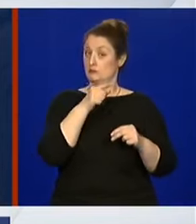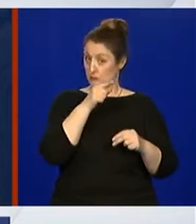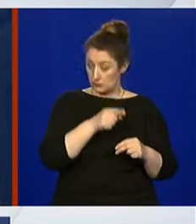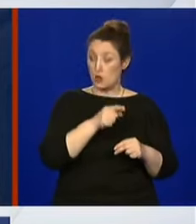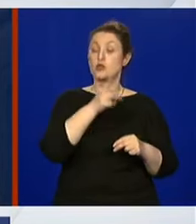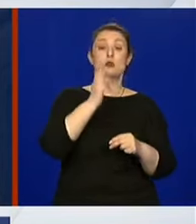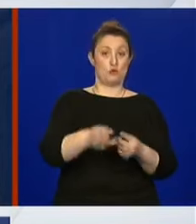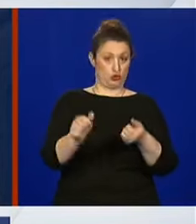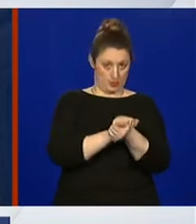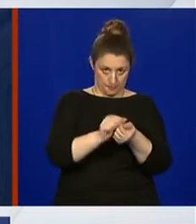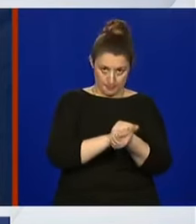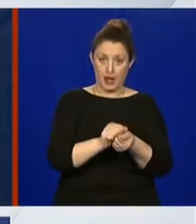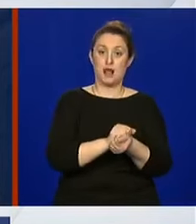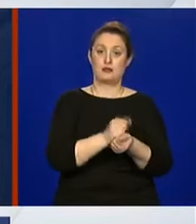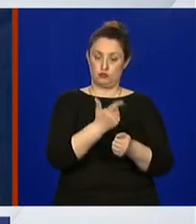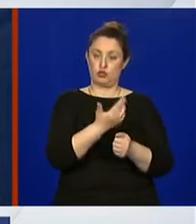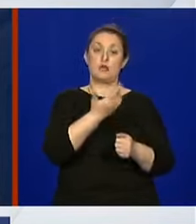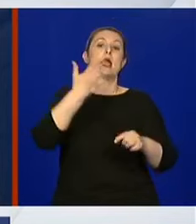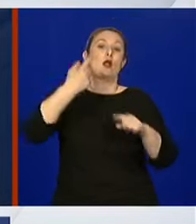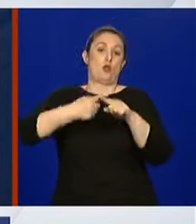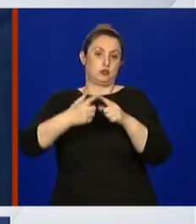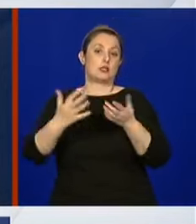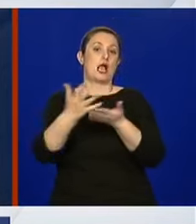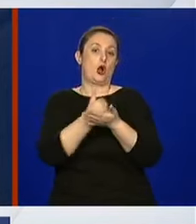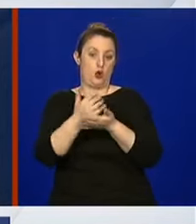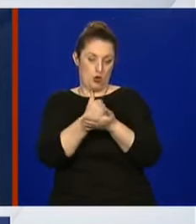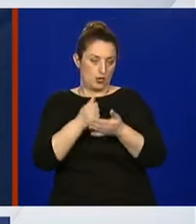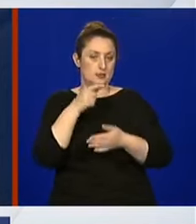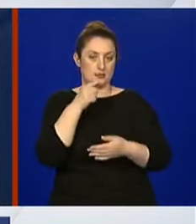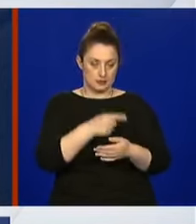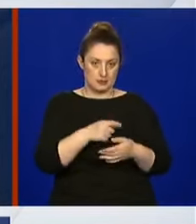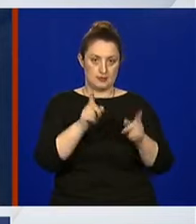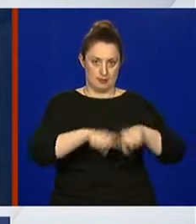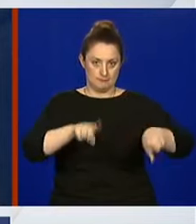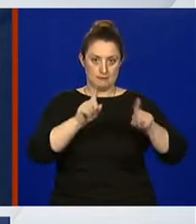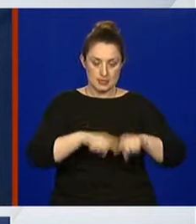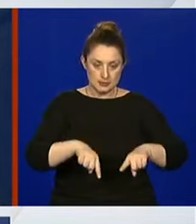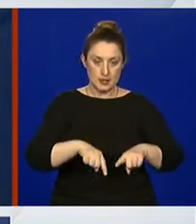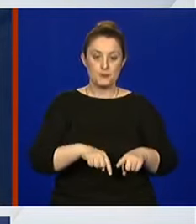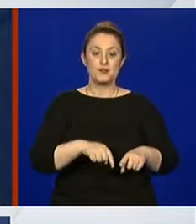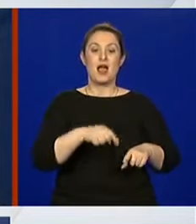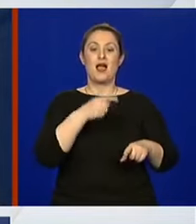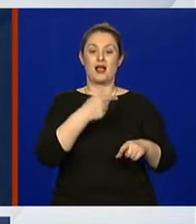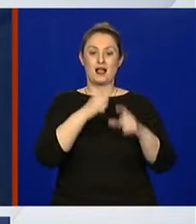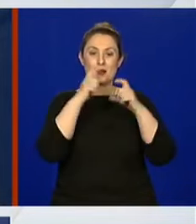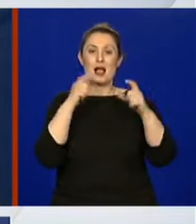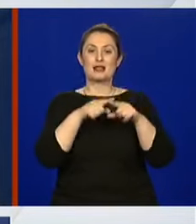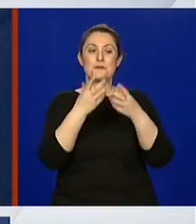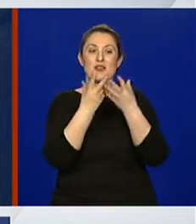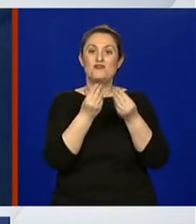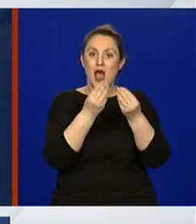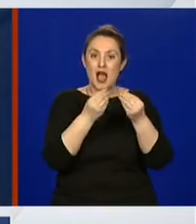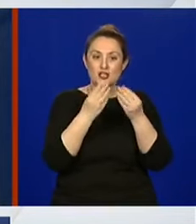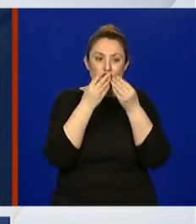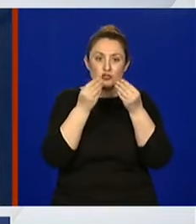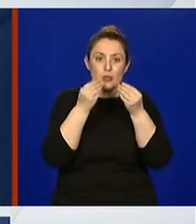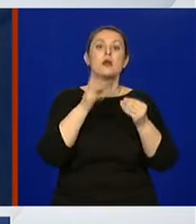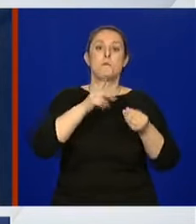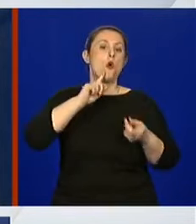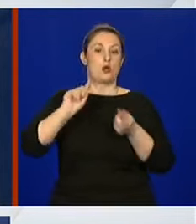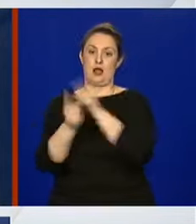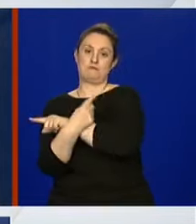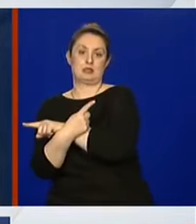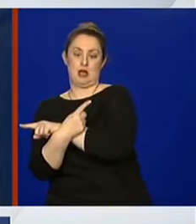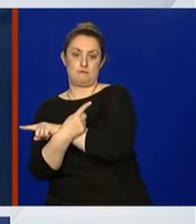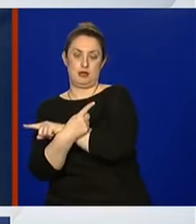prati i mogu se višekratno upotrijeviti. Kad postane ta maska vlažna, trebaju zamijeniti. To su